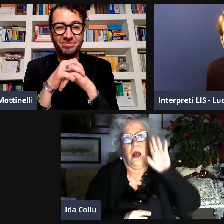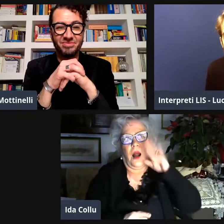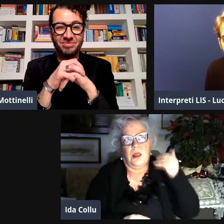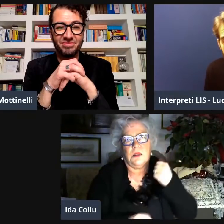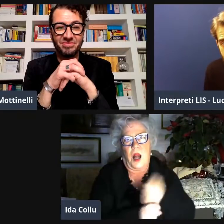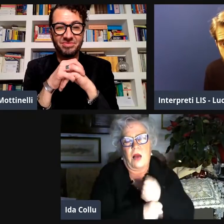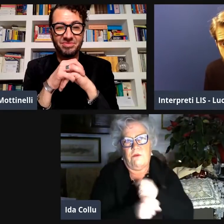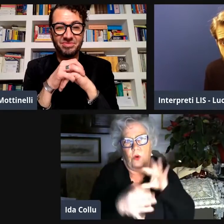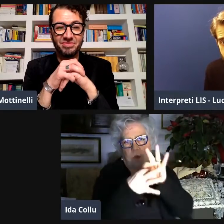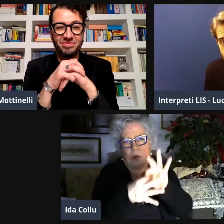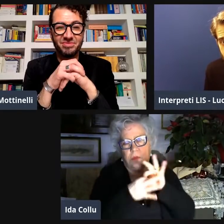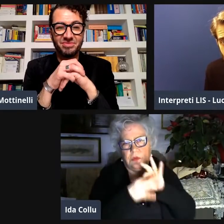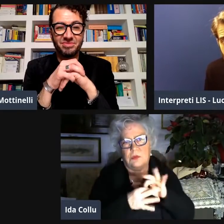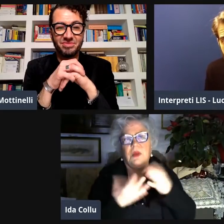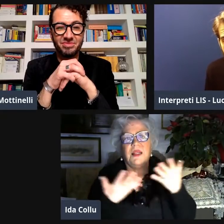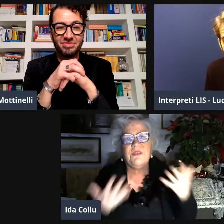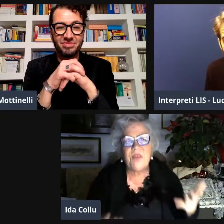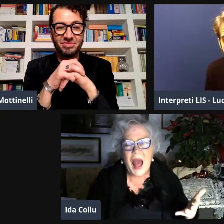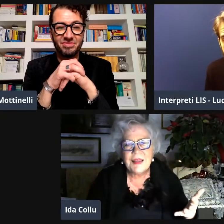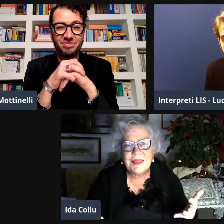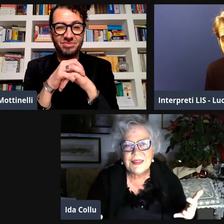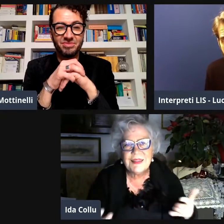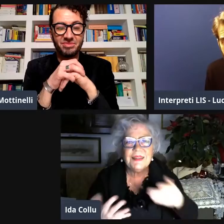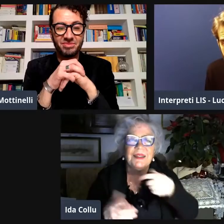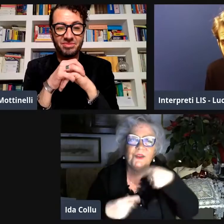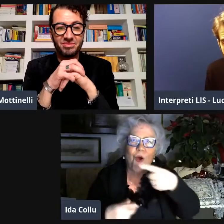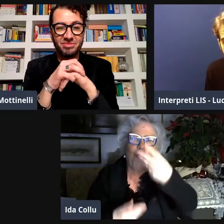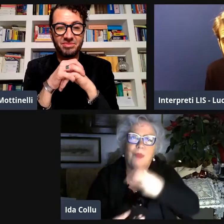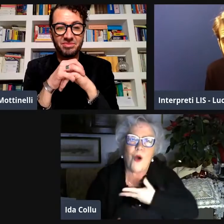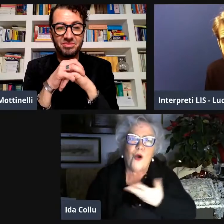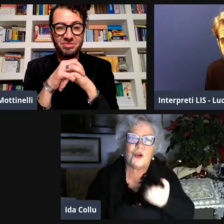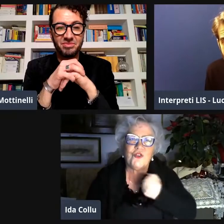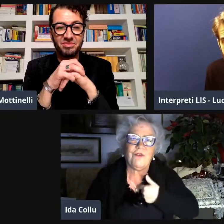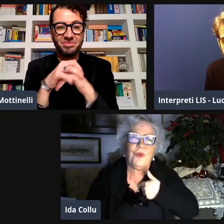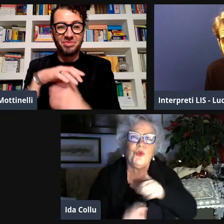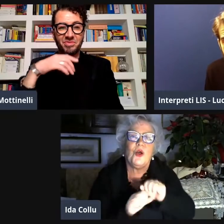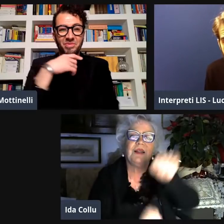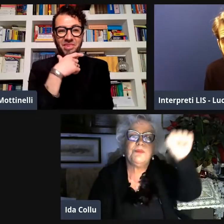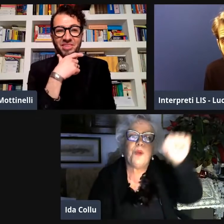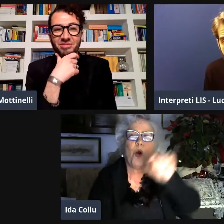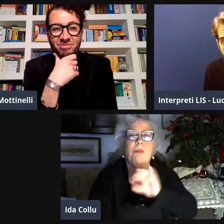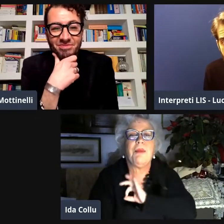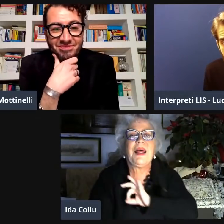è stato un è sempre stato un bel ricordo legato a un grande lavoro infatti